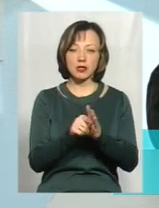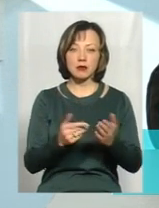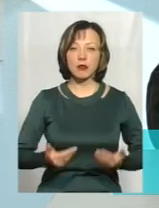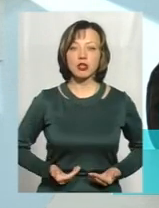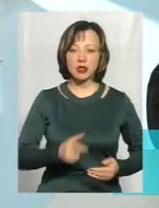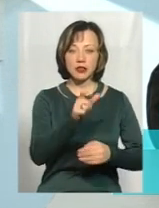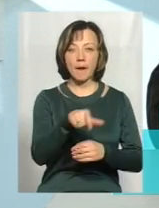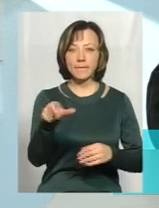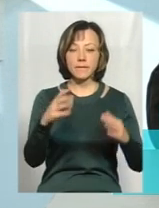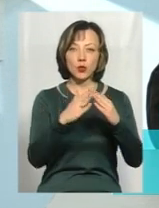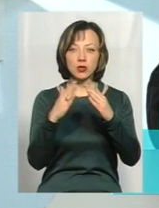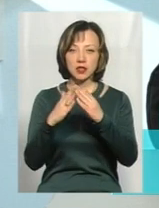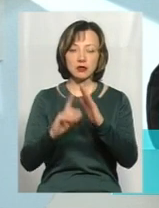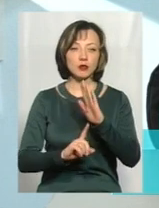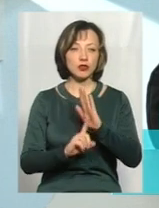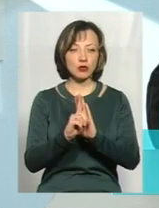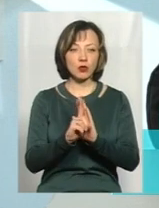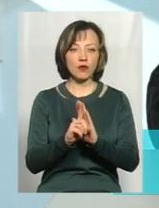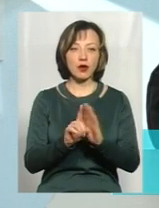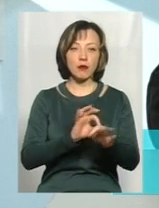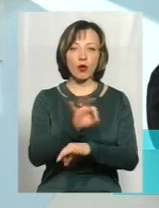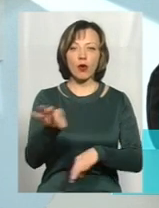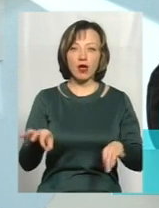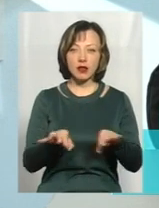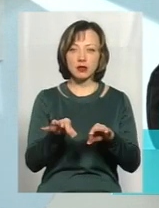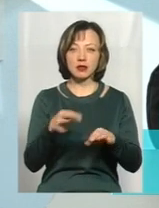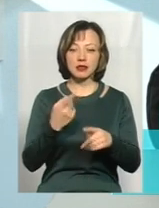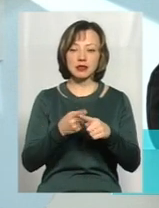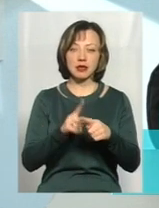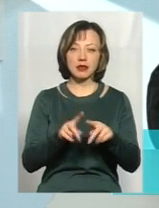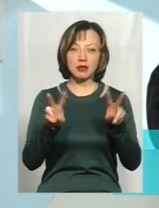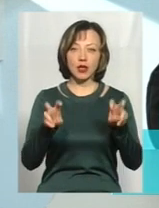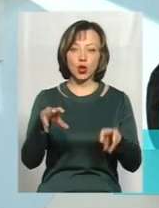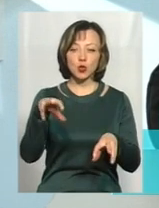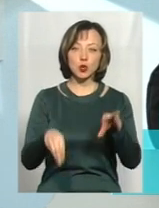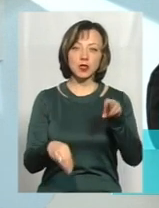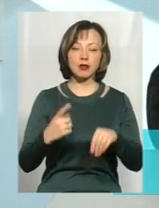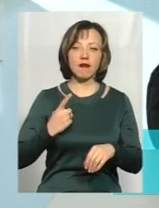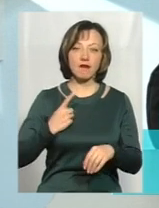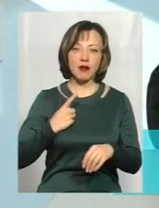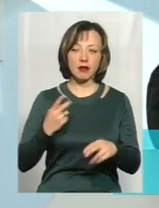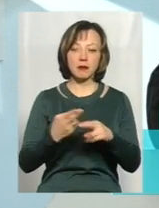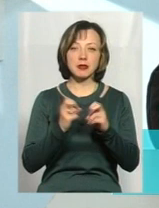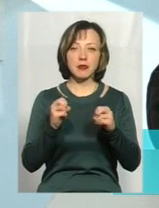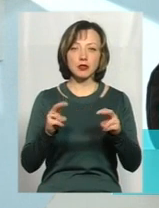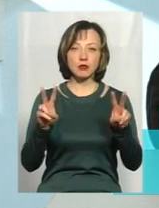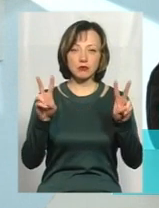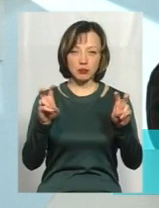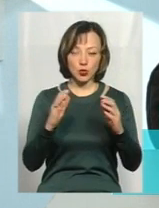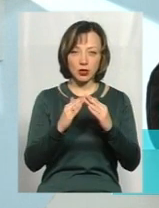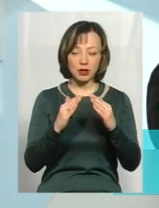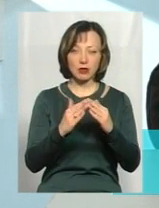будинків. Започатковано ряд проєктів, це сусідська варта, безпечний будинок. Коли ми